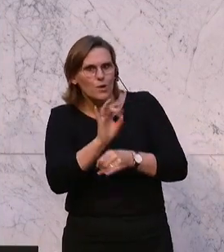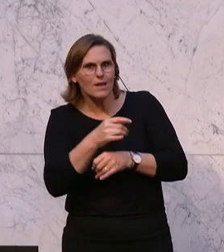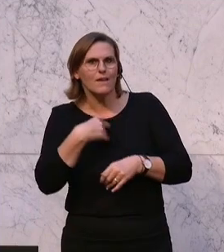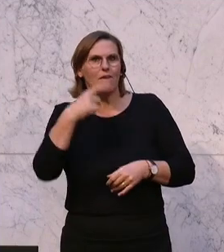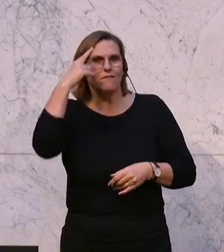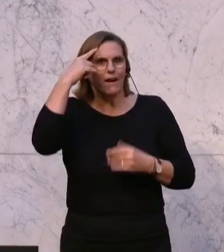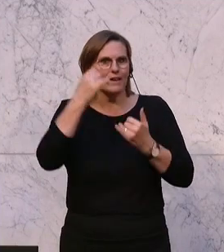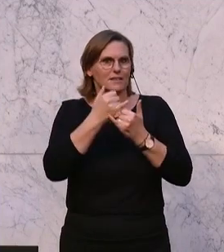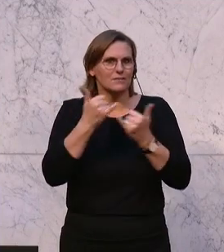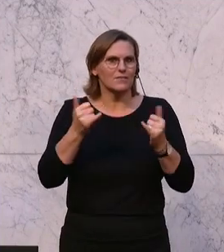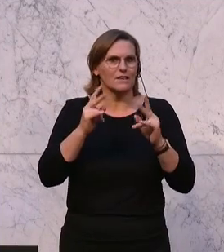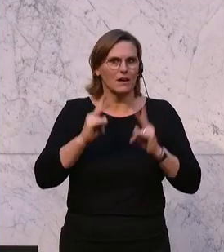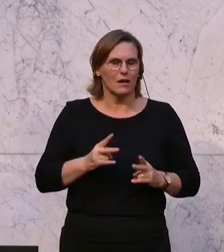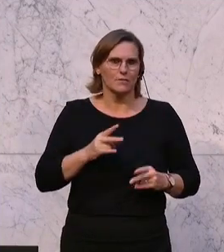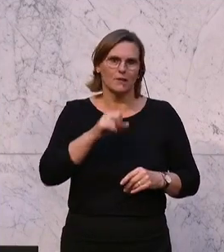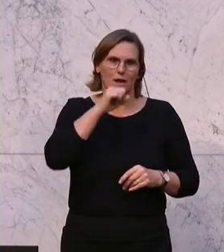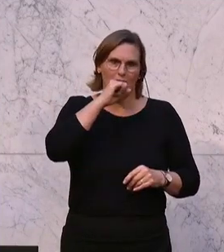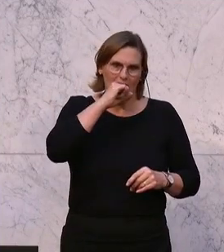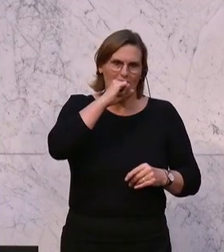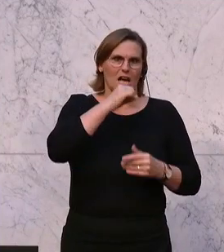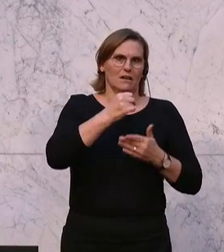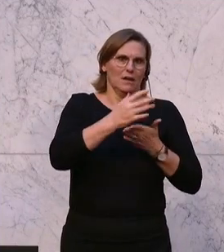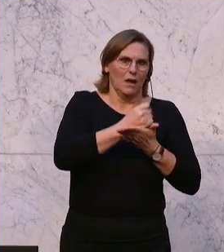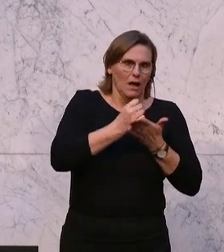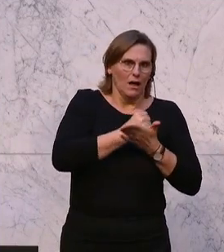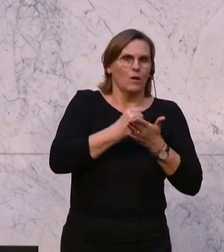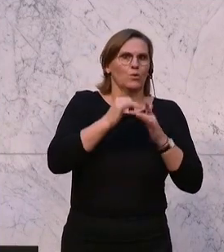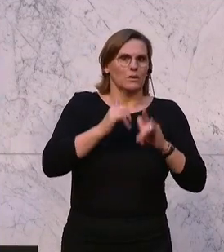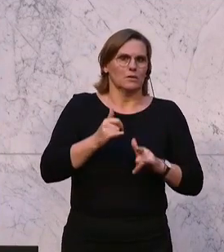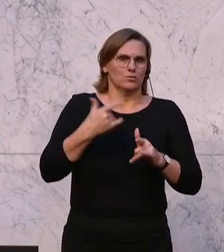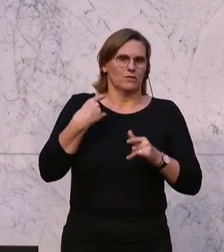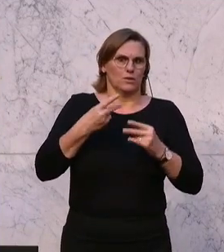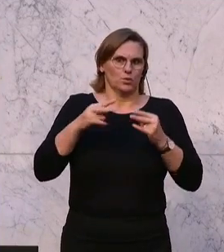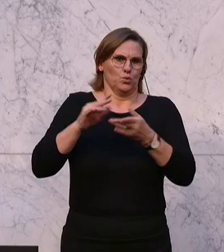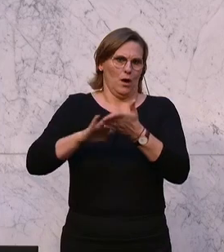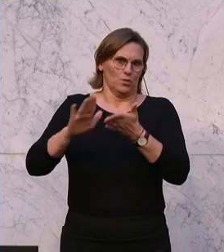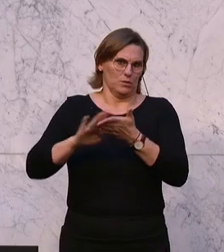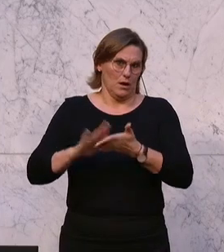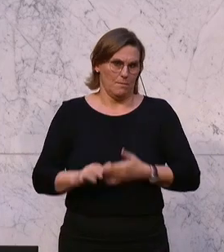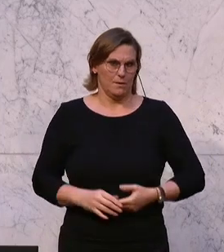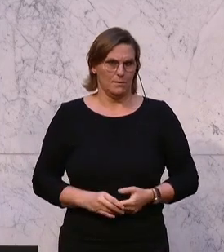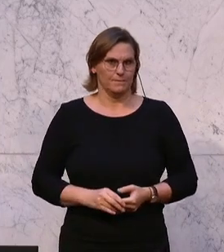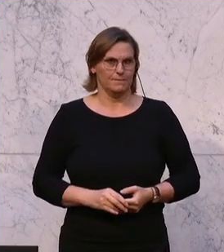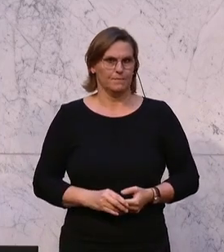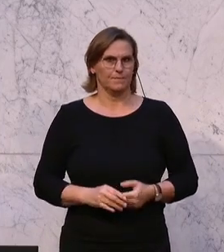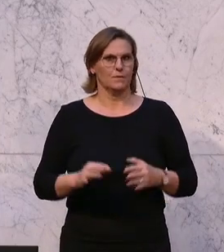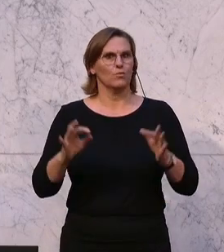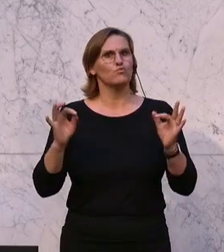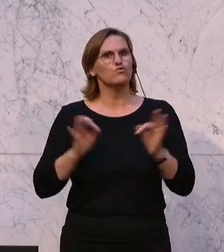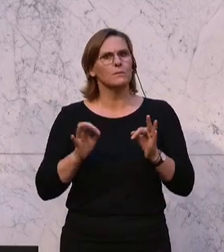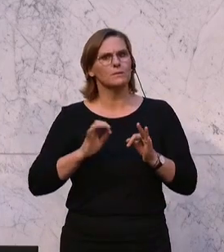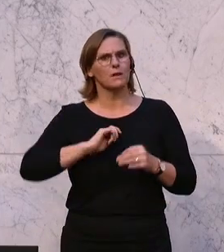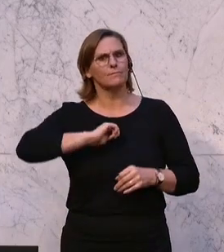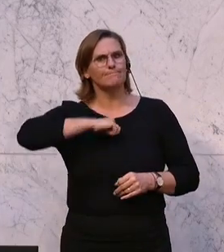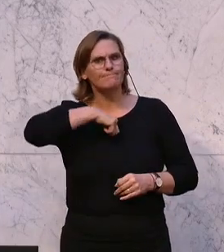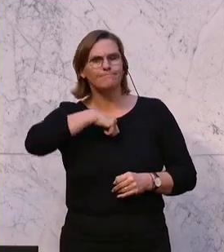wofür er sein sauer verdientes Geld ausgeben kann. Vierabzocker-Mentalität. Und das Schlimmste, Mentalität, und